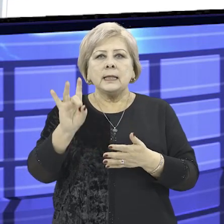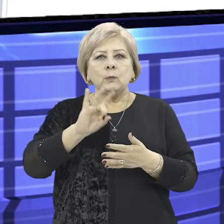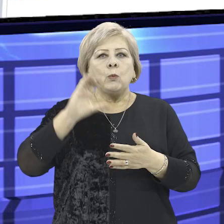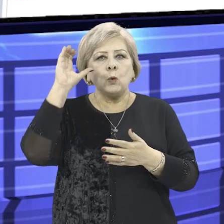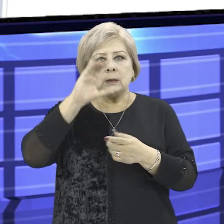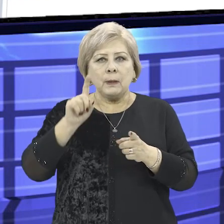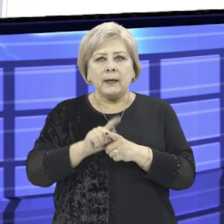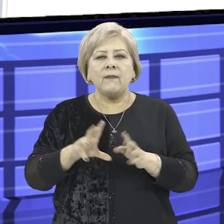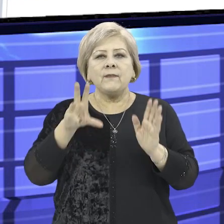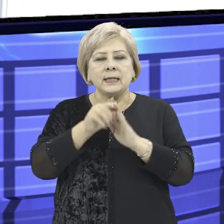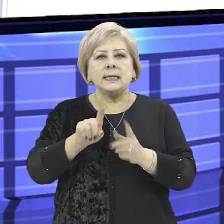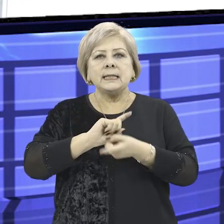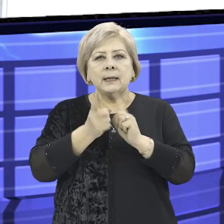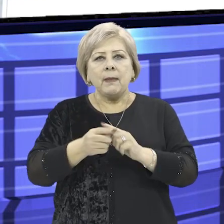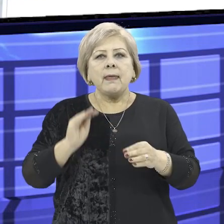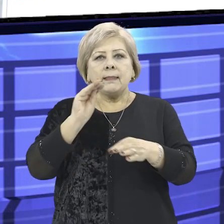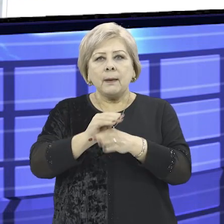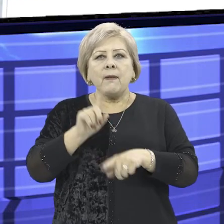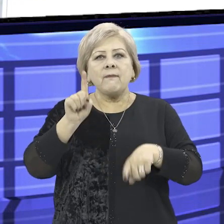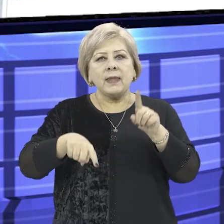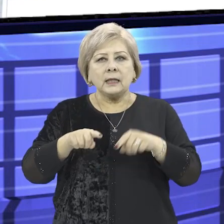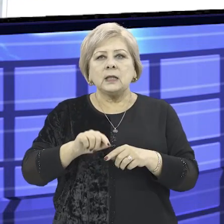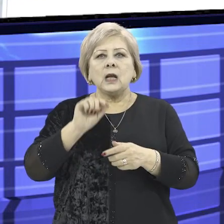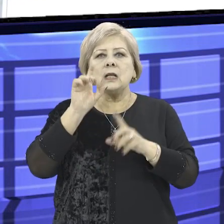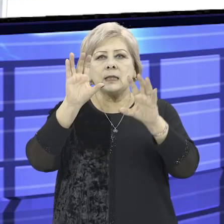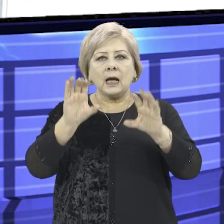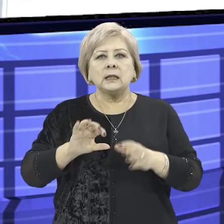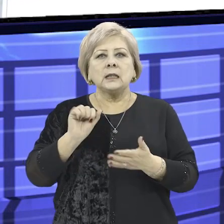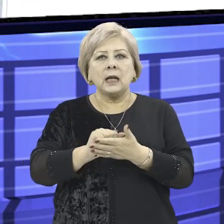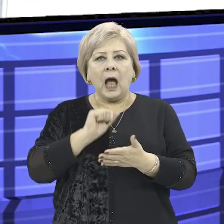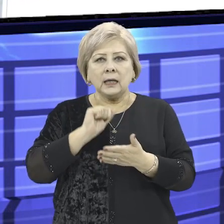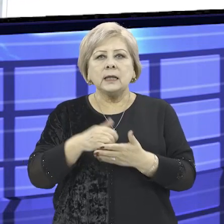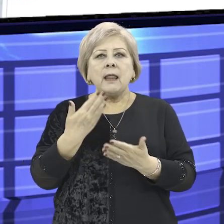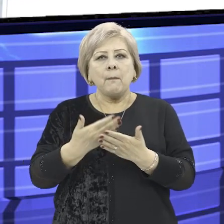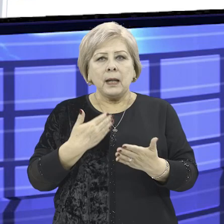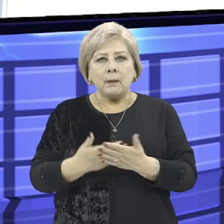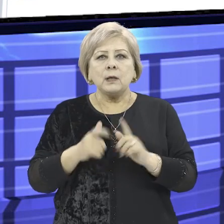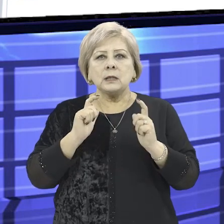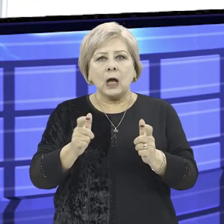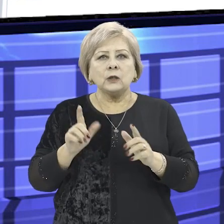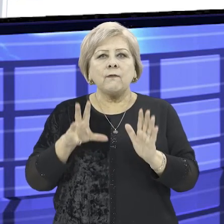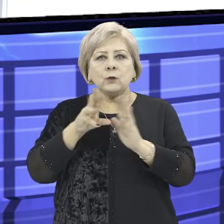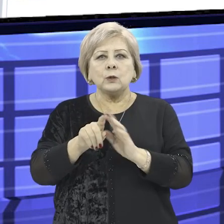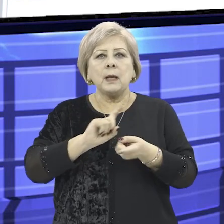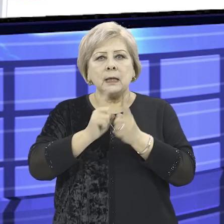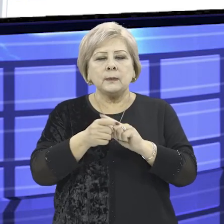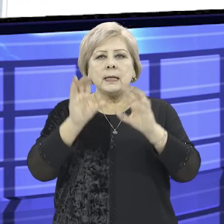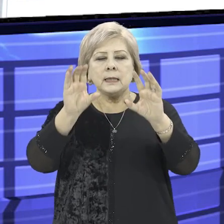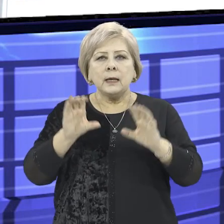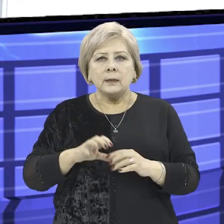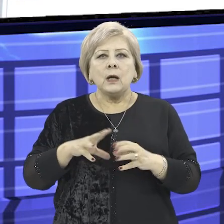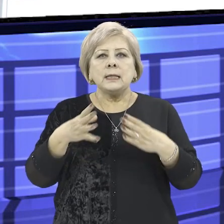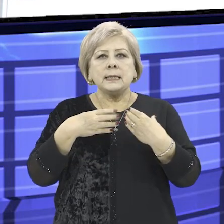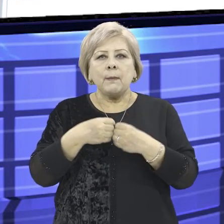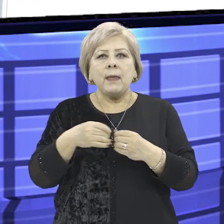акты Республики Узбекистан. Внесены изменения и дополнения в некоторые законодательные акты. Например, согласно внесенным изменениям